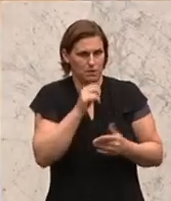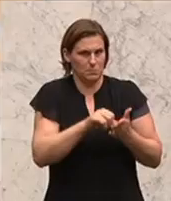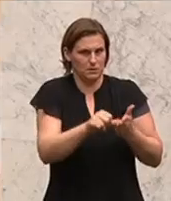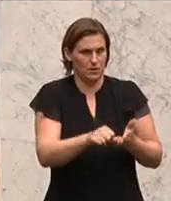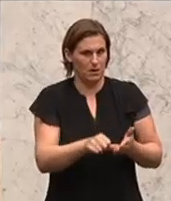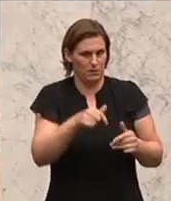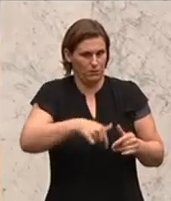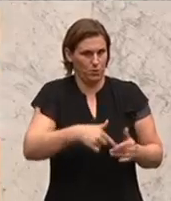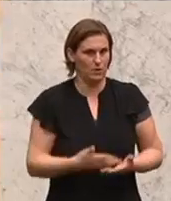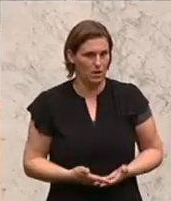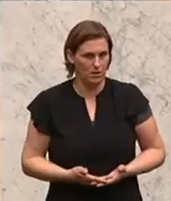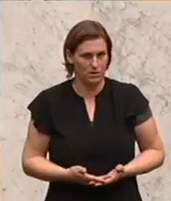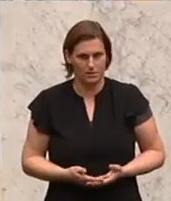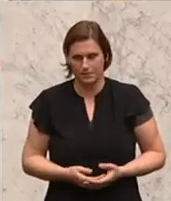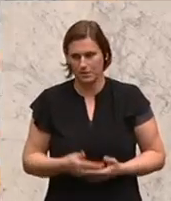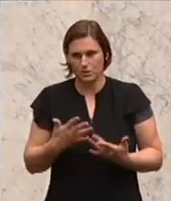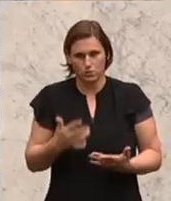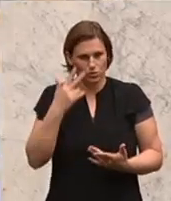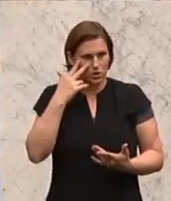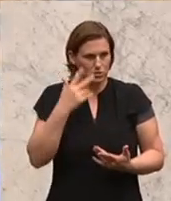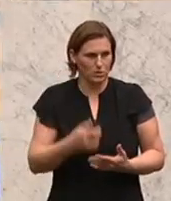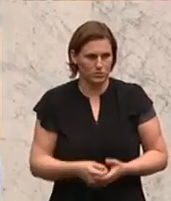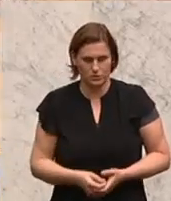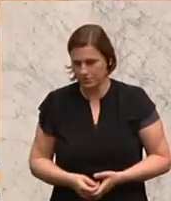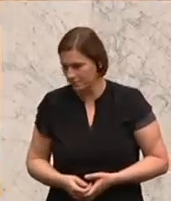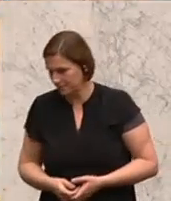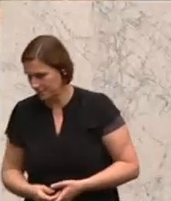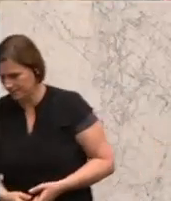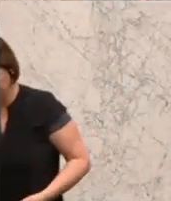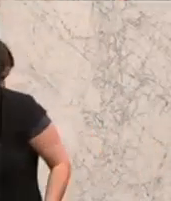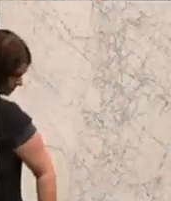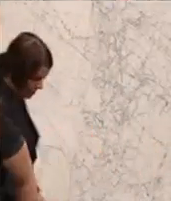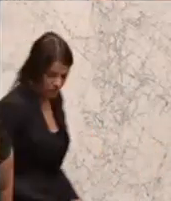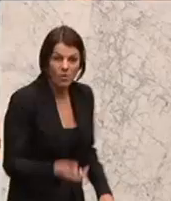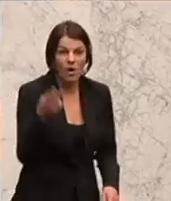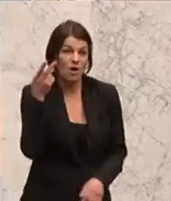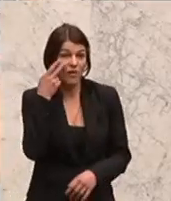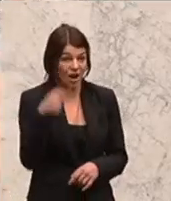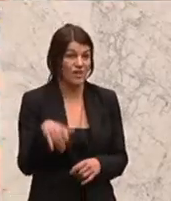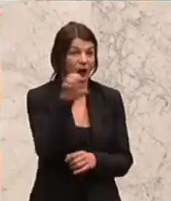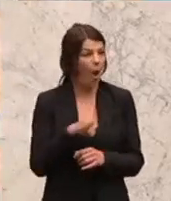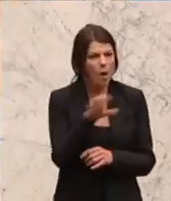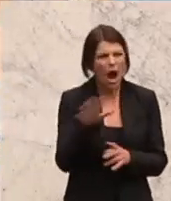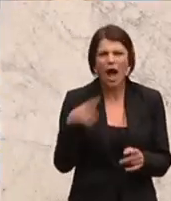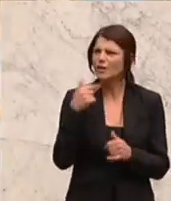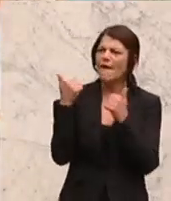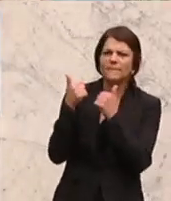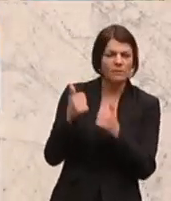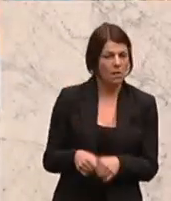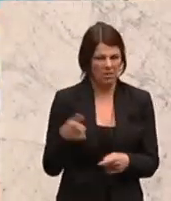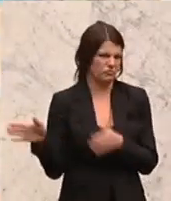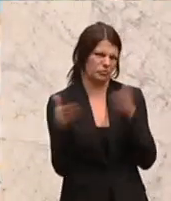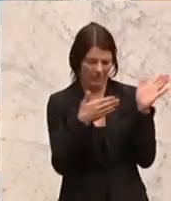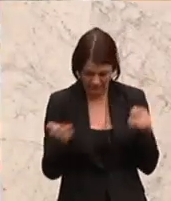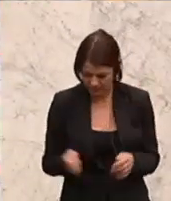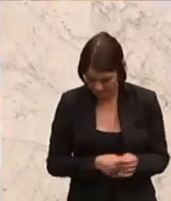Mindestpension auffetten. So schaut es aus in diesem vielgepriesenen Europa, das eine schiefe Ebene ist. Meine Damen und Herren, man darf sich nicht wundern,